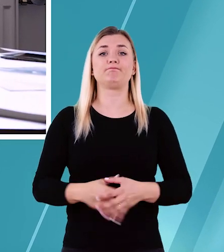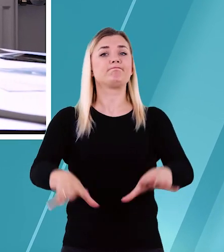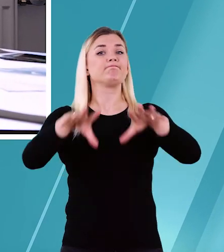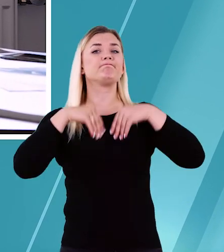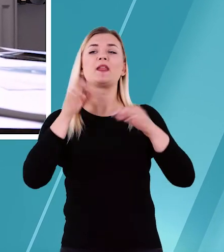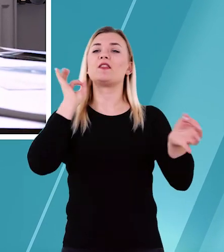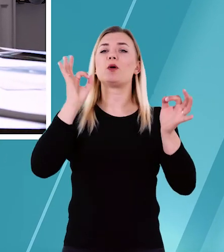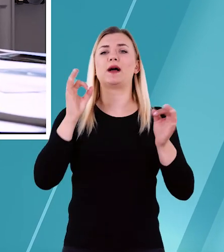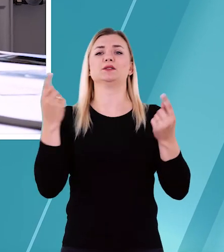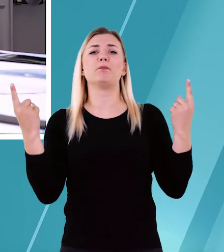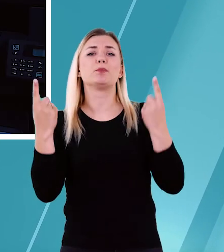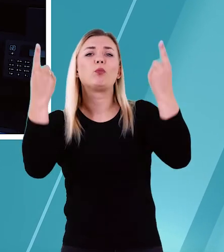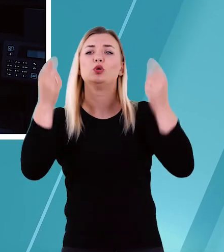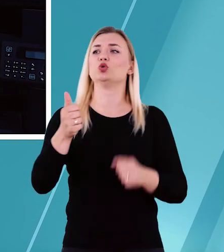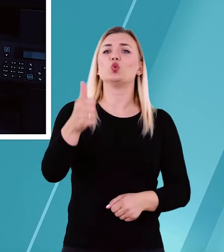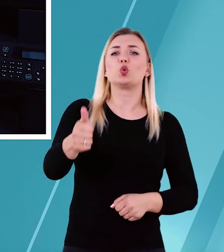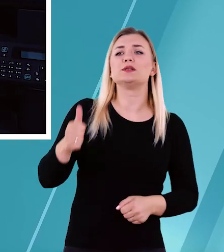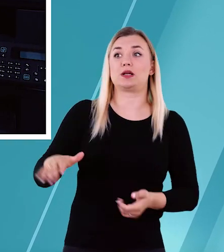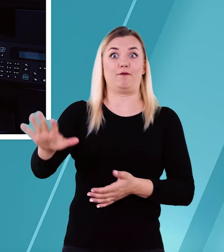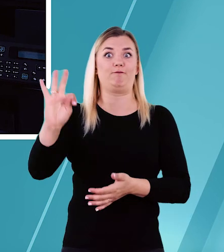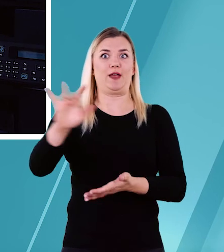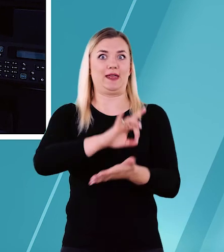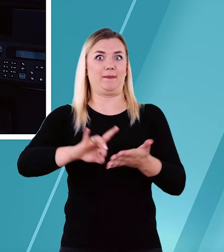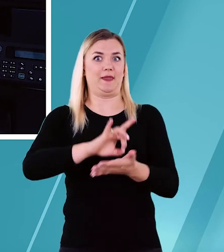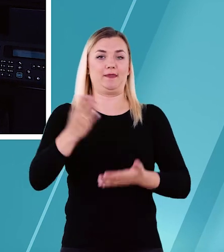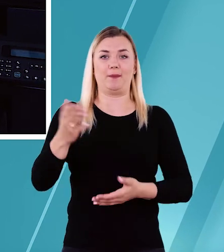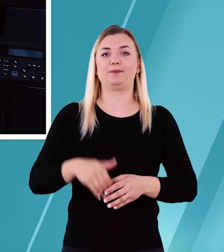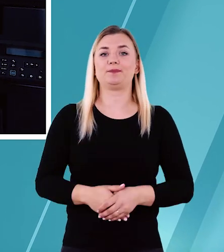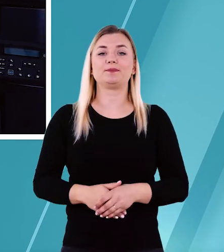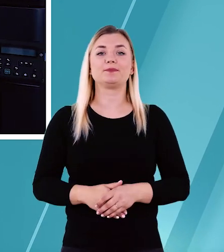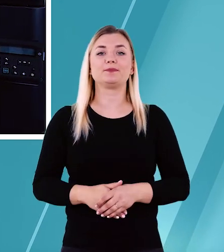otrzymać informacje o promocji i turystyce w gminie.